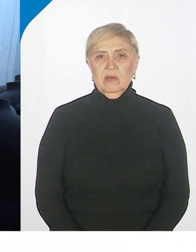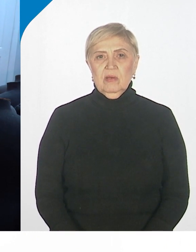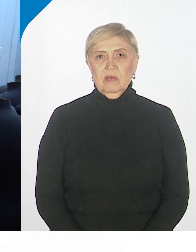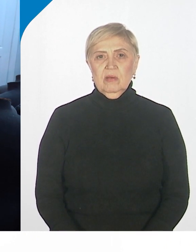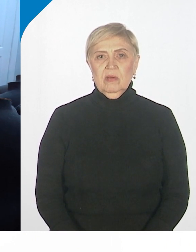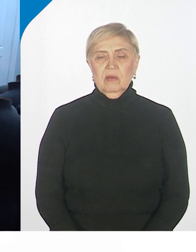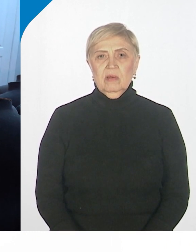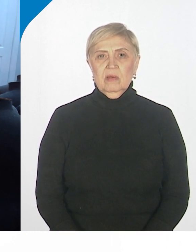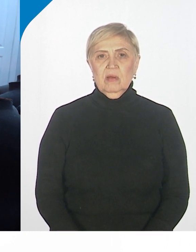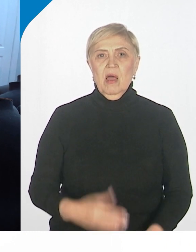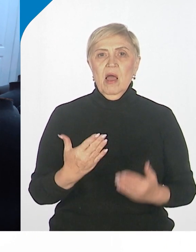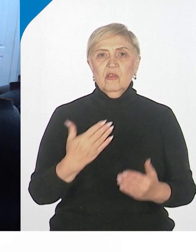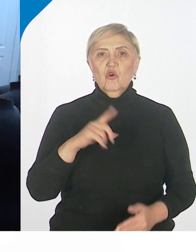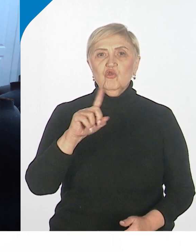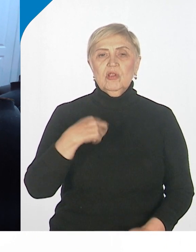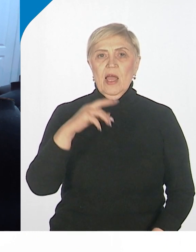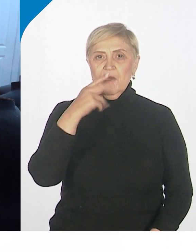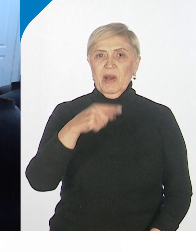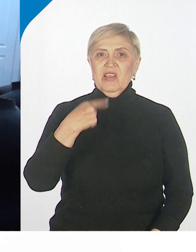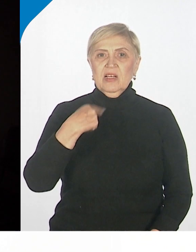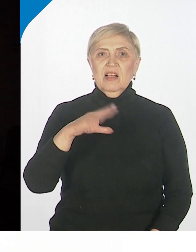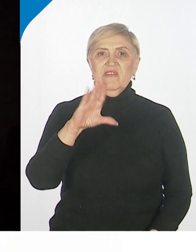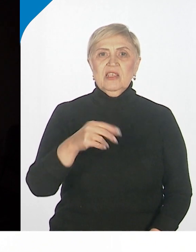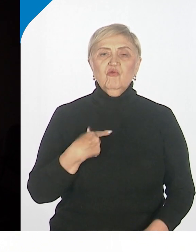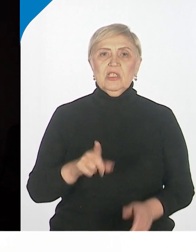если он не так сказал, все начинают смеяться.